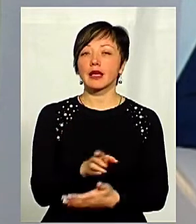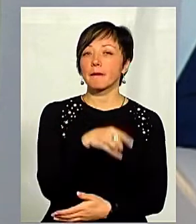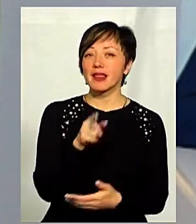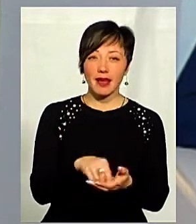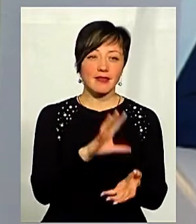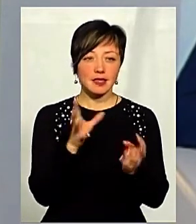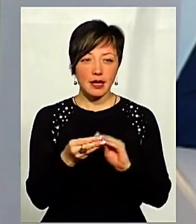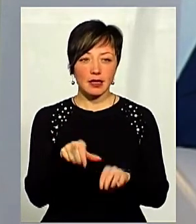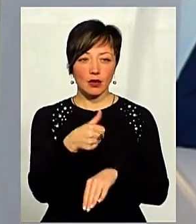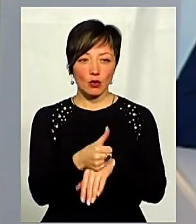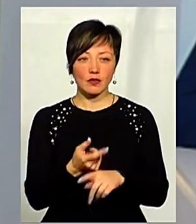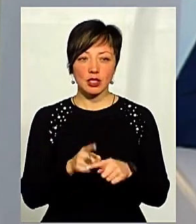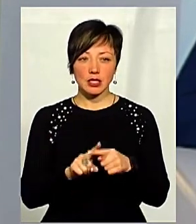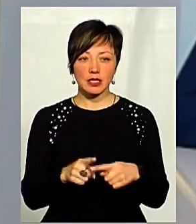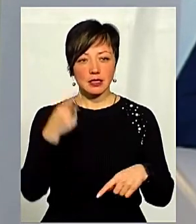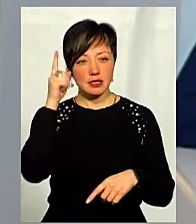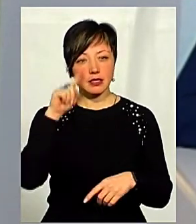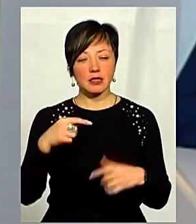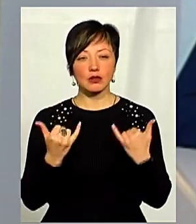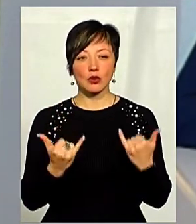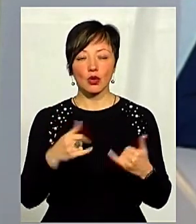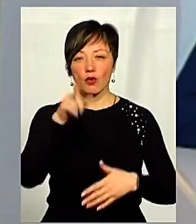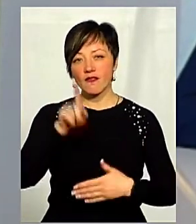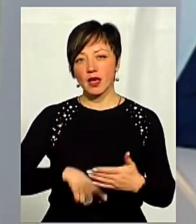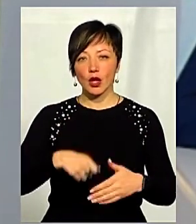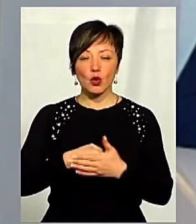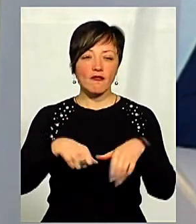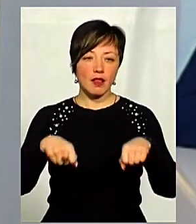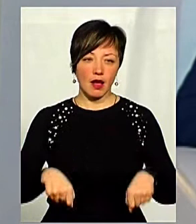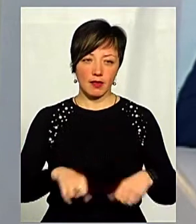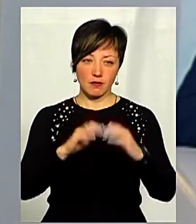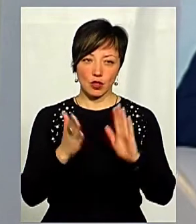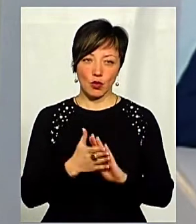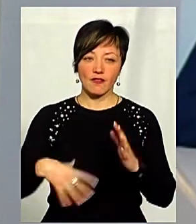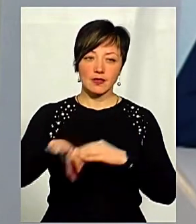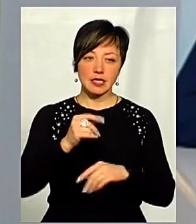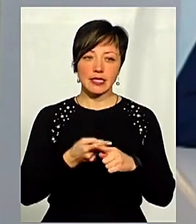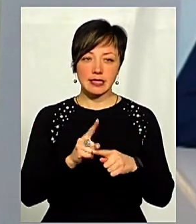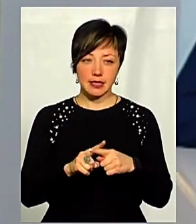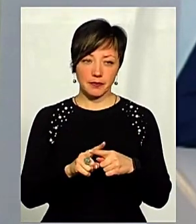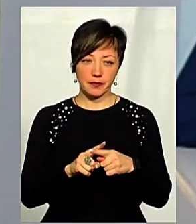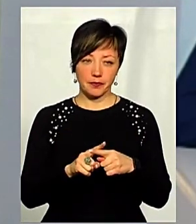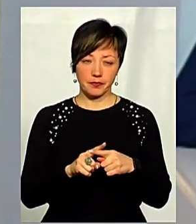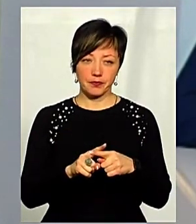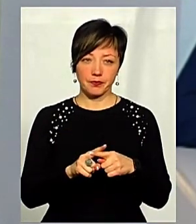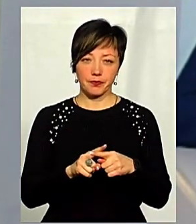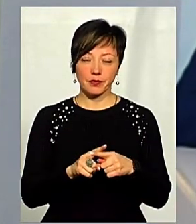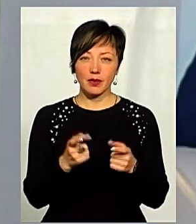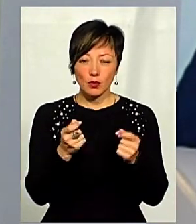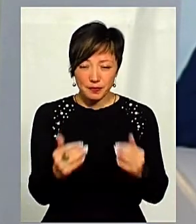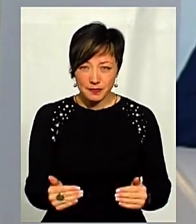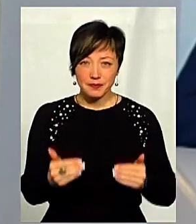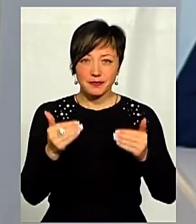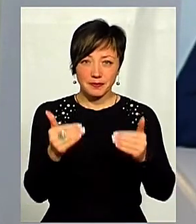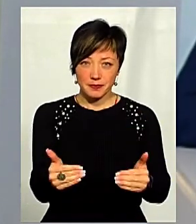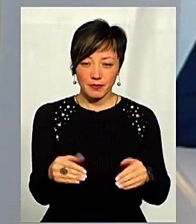питання, взагалі, найголовніше, це, знаєте, на сьогоднішній день я би виділив довіри до влади в цілому. Тому що все це, якщо ми хоча б просунемося на